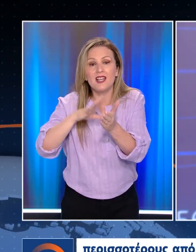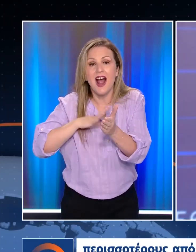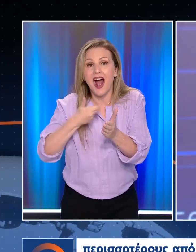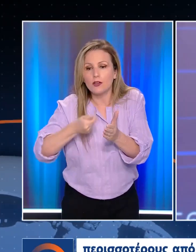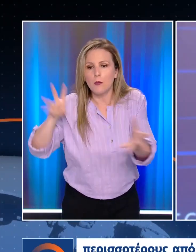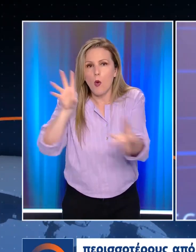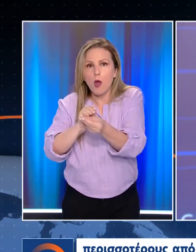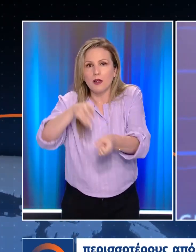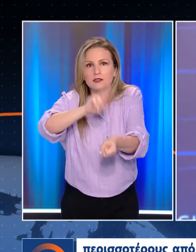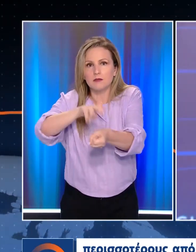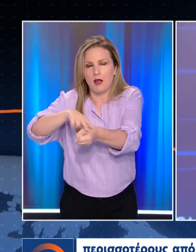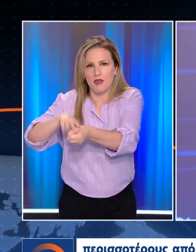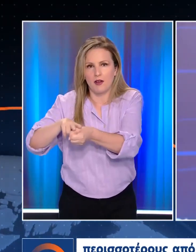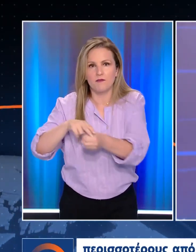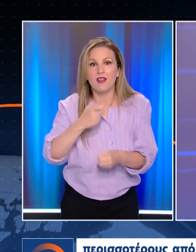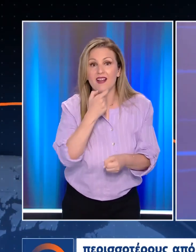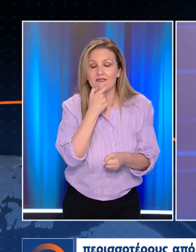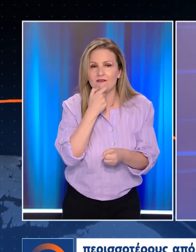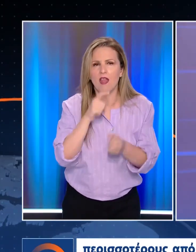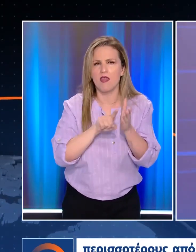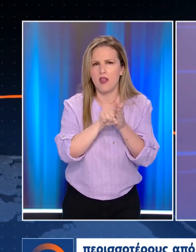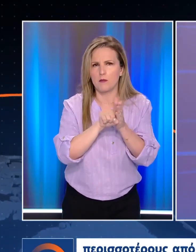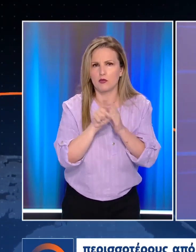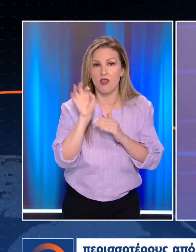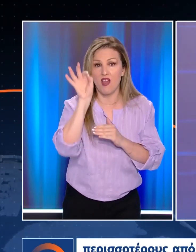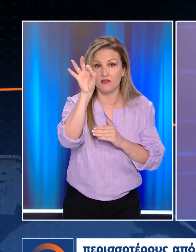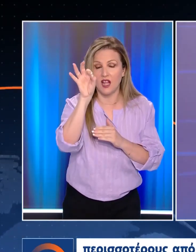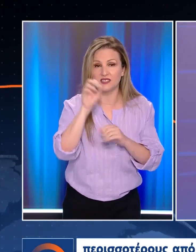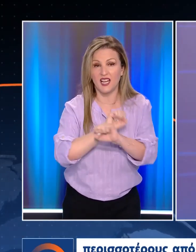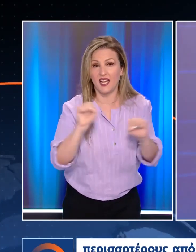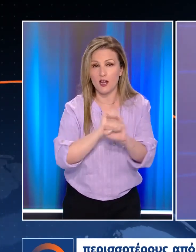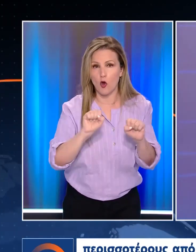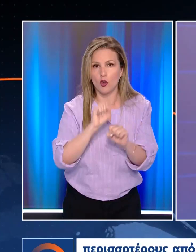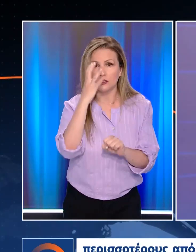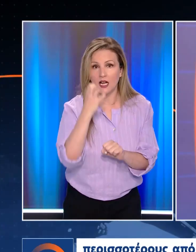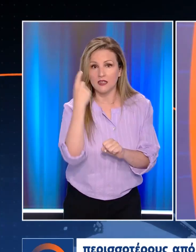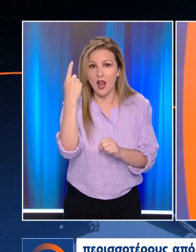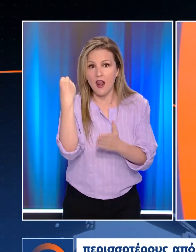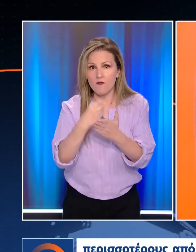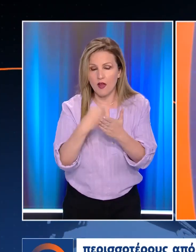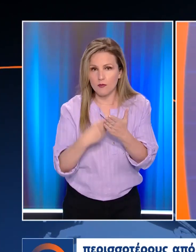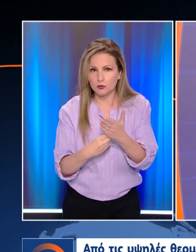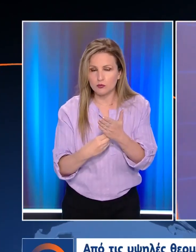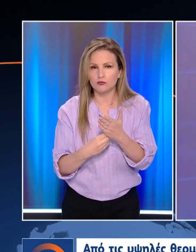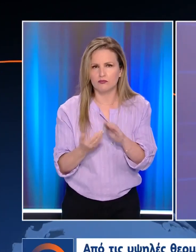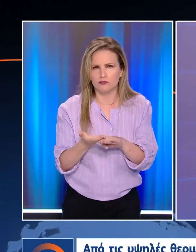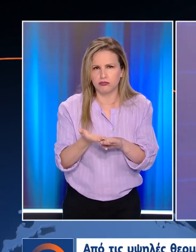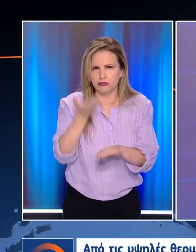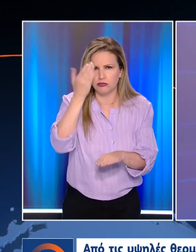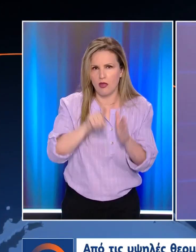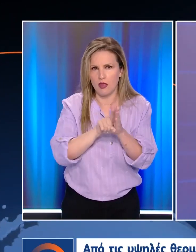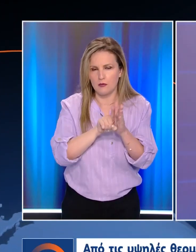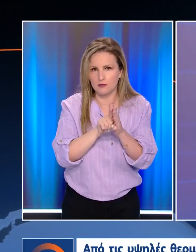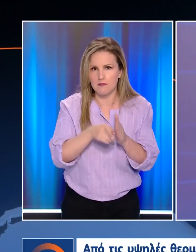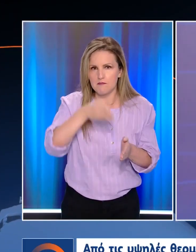ανθρώπους. Στη Βρετανία ο Ιδράργυρος αναμένεται να φτάσει στο ιστορικό ρεκόρ των 41 βαθμών. Από τις υψηλές θερμοκρασίες